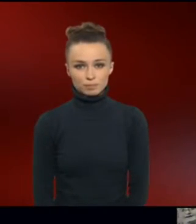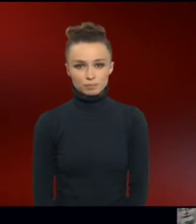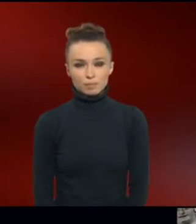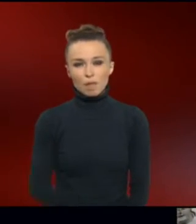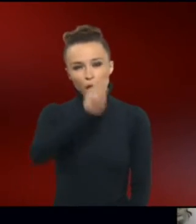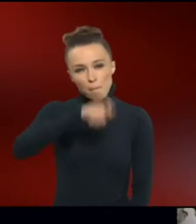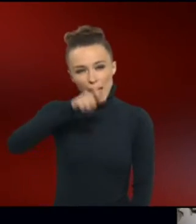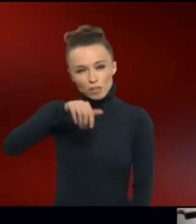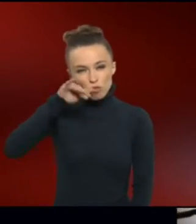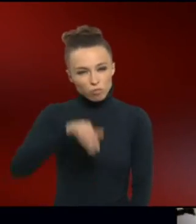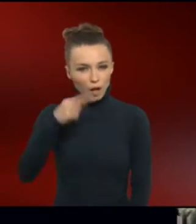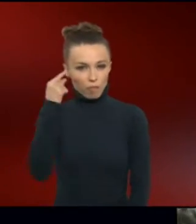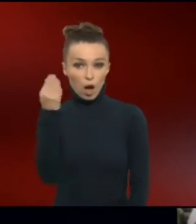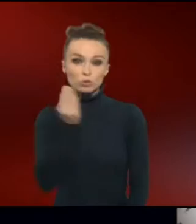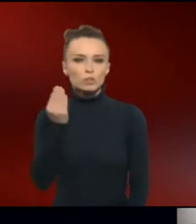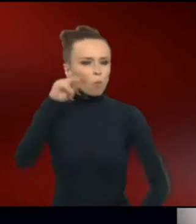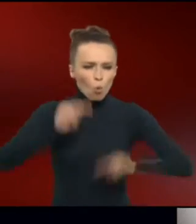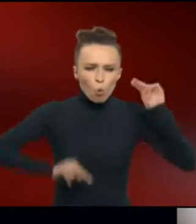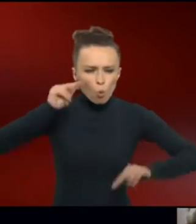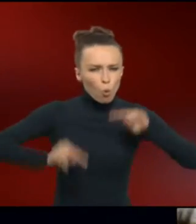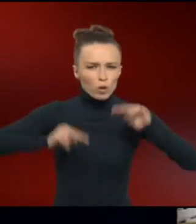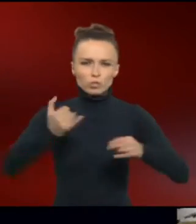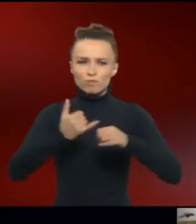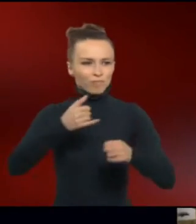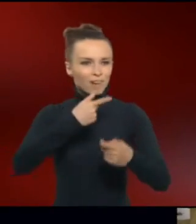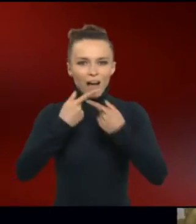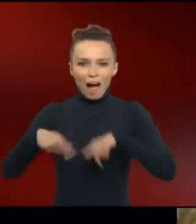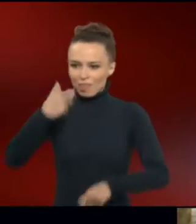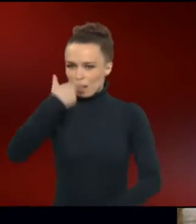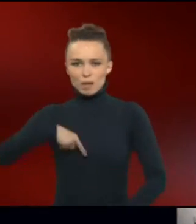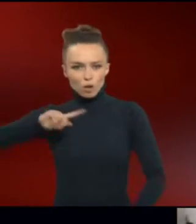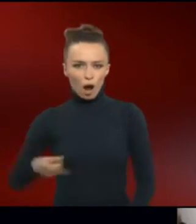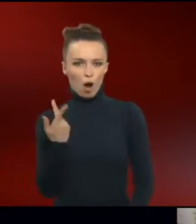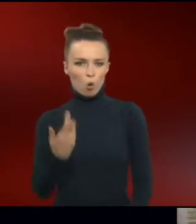Menschen mit Down-Syndrom sind so unterschiedlich wie alle anderen Menschen auch.